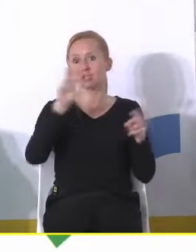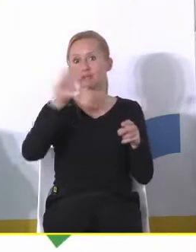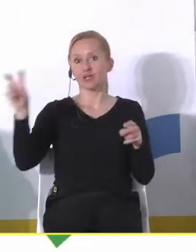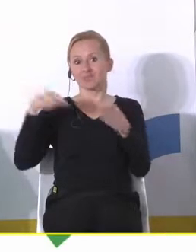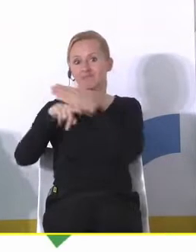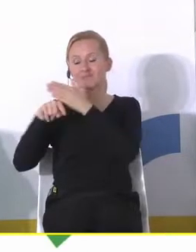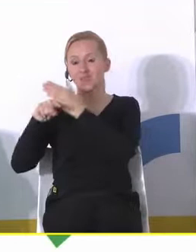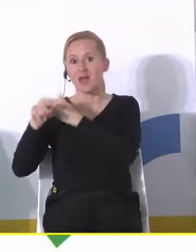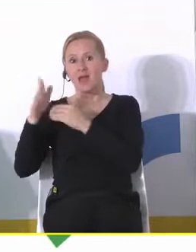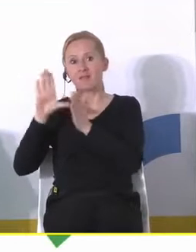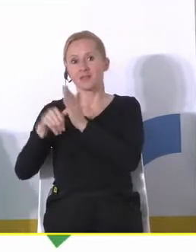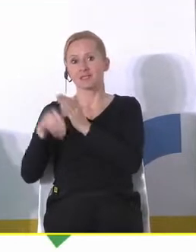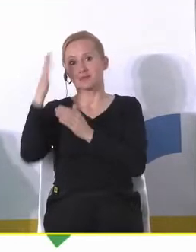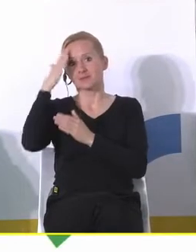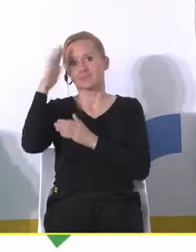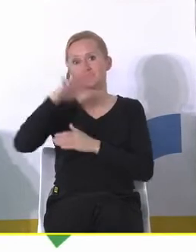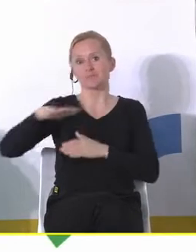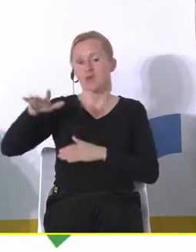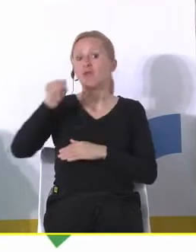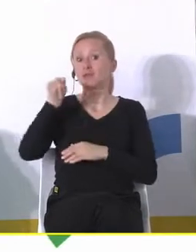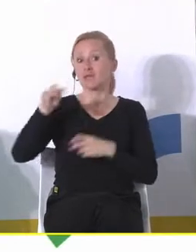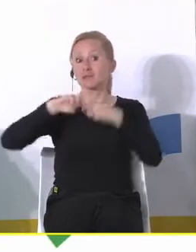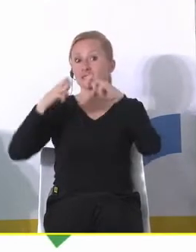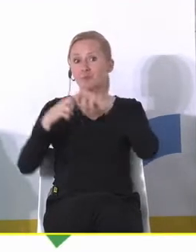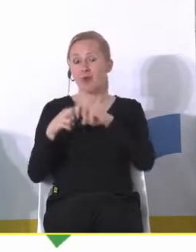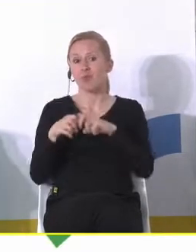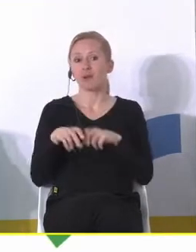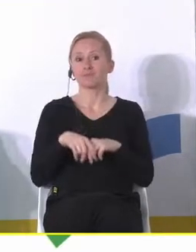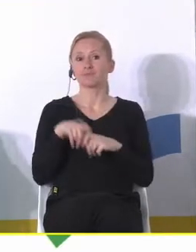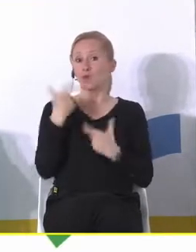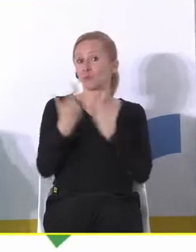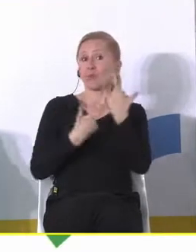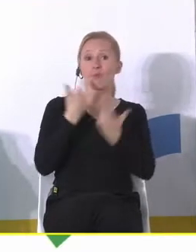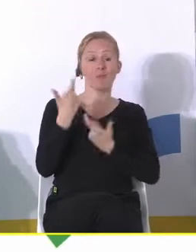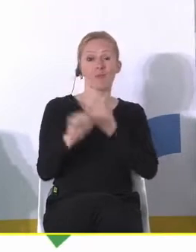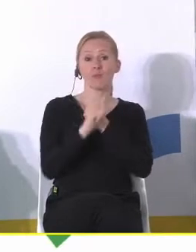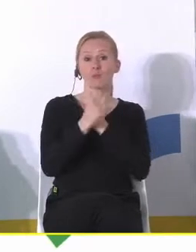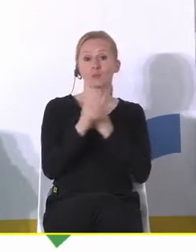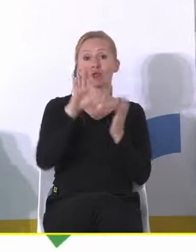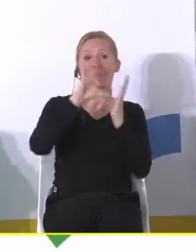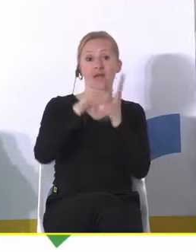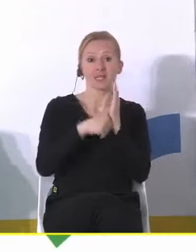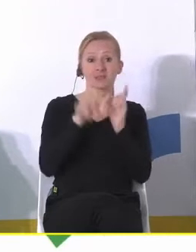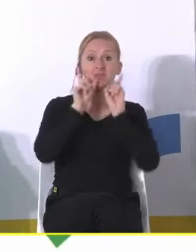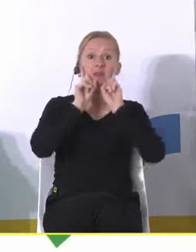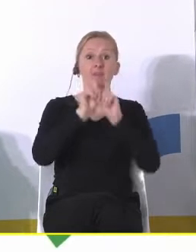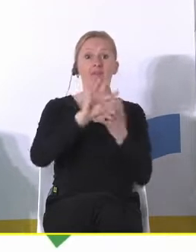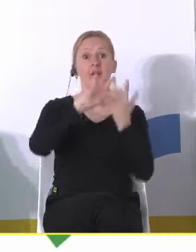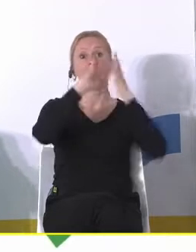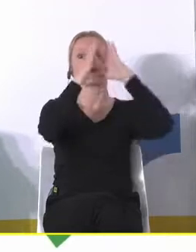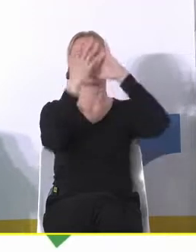ubyło z danej miejscowości, no to wtedy dzieją się rzeczy, które powodują, że miasto prędzej czy później chyli się do